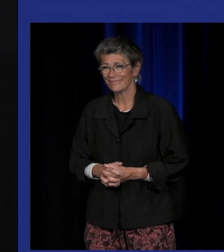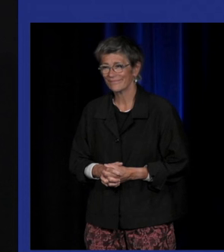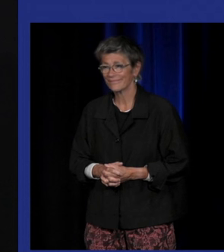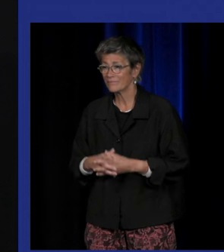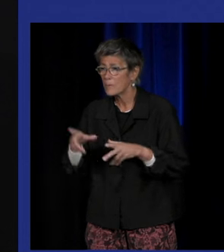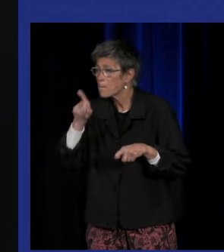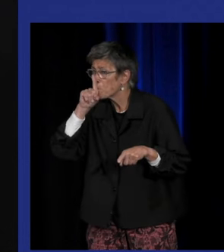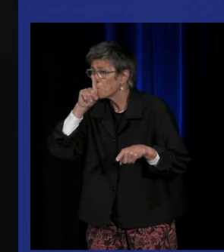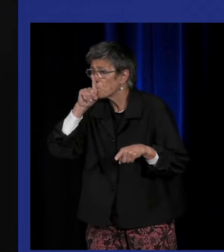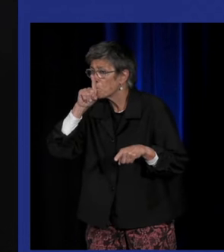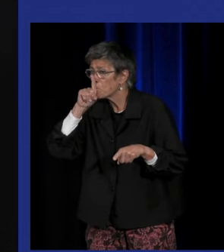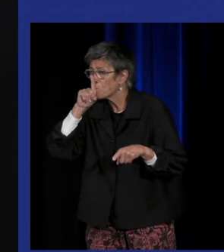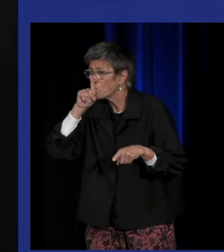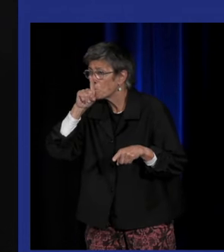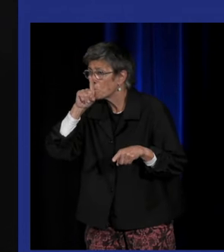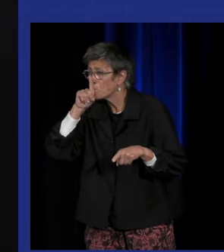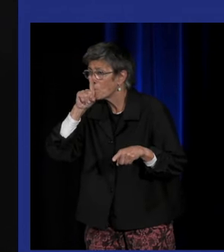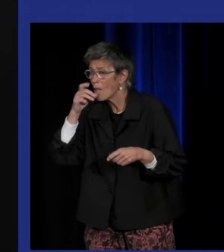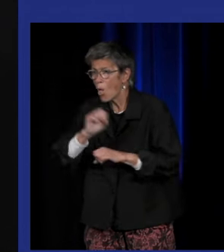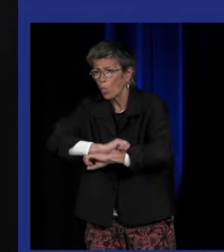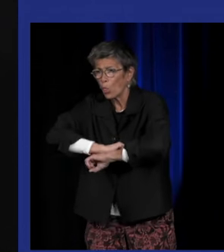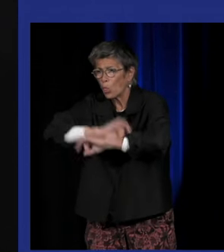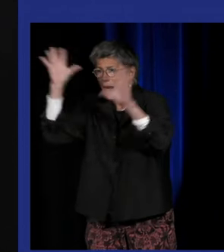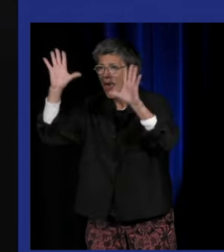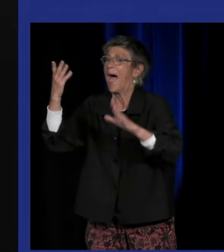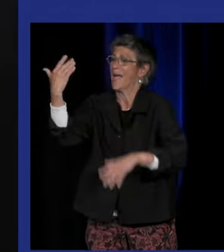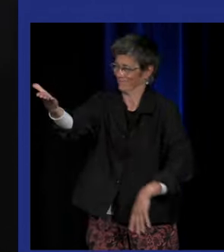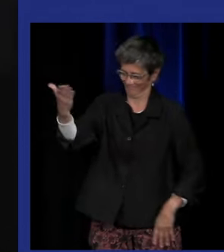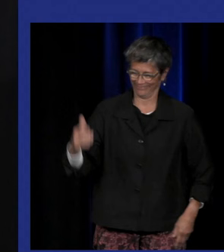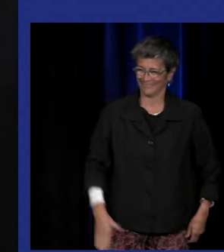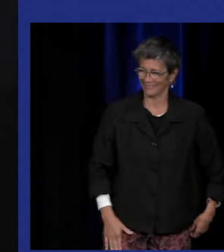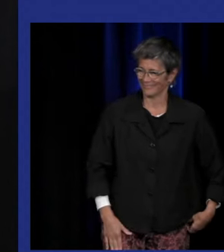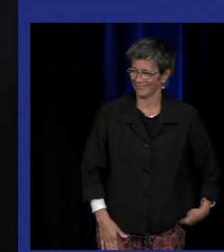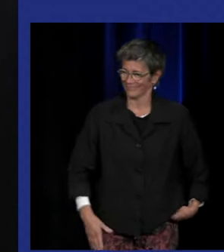il n'y personne qui lève la main on a été trop clair c'est ça ah si quand même